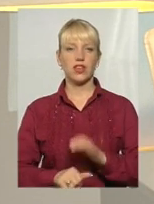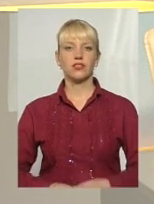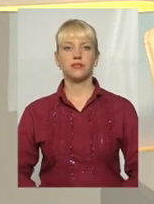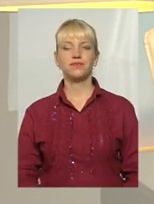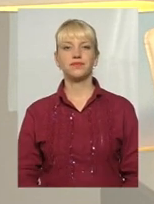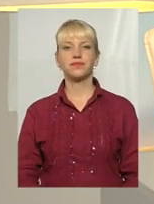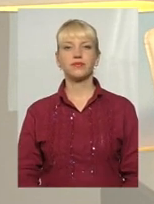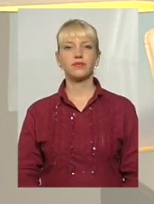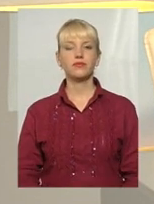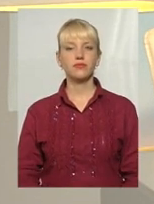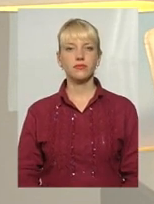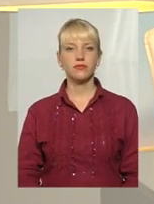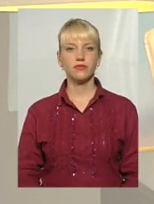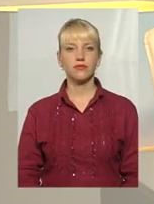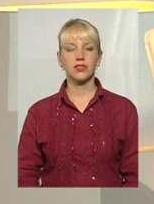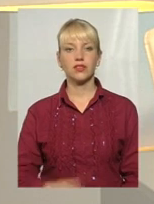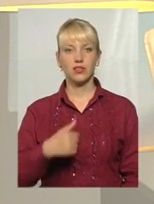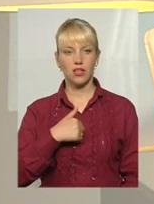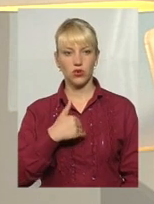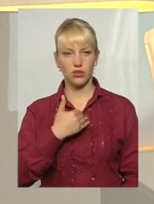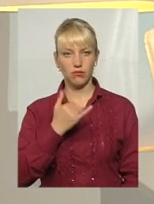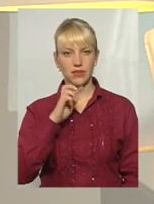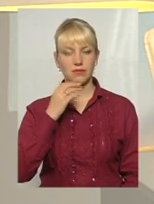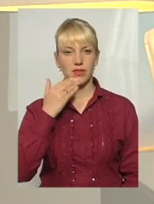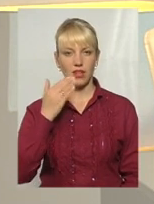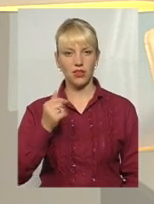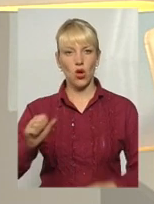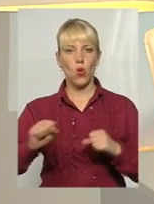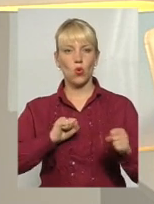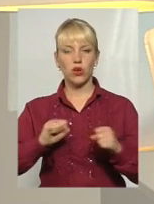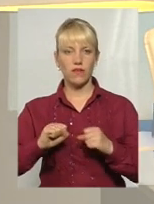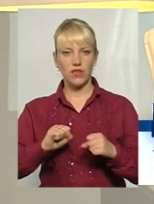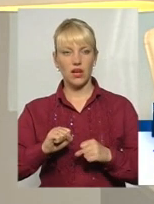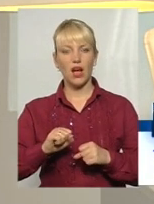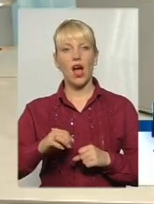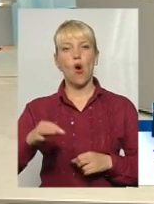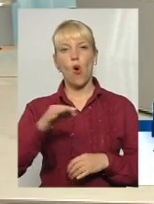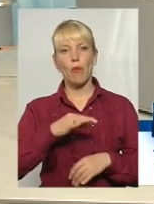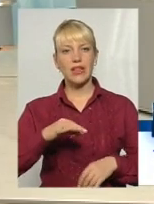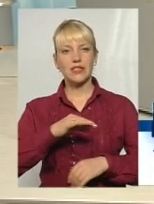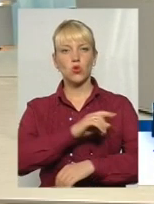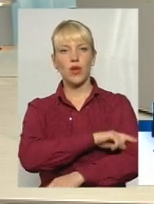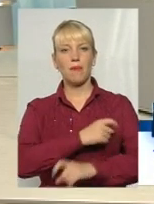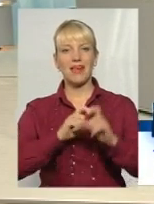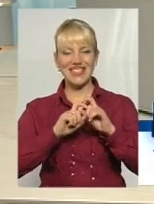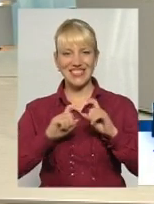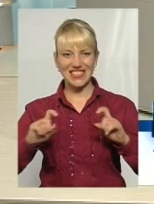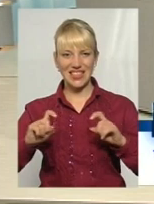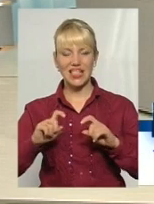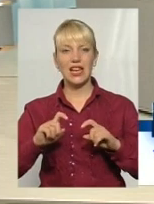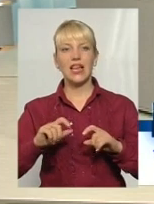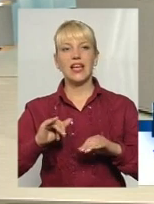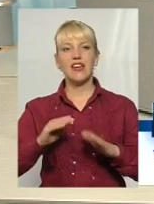будь ласка. Я хотів би спитати у керівника обласної ліцини і депутата Верховної Ради,